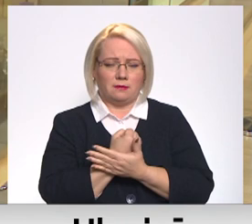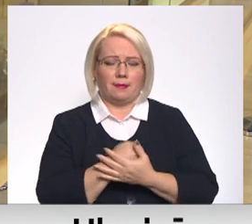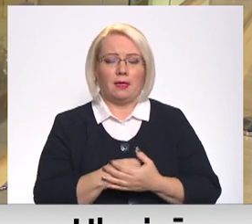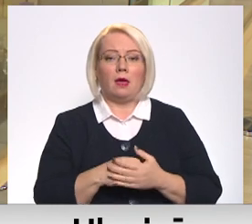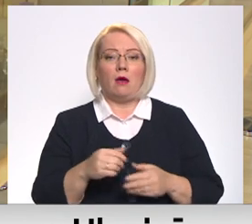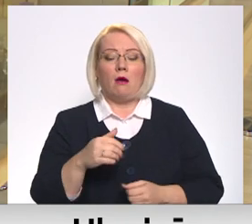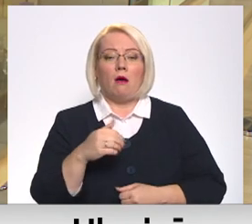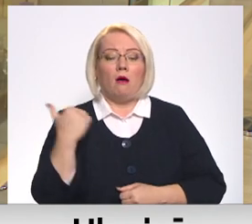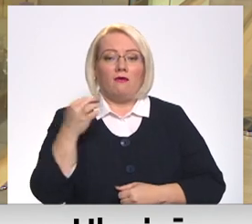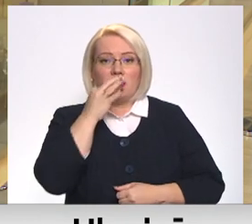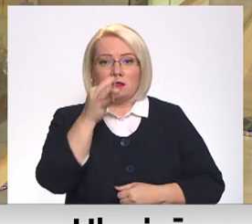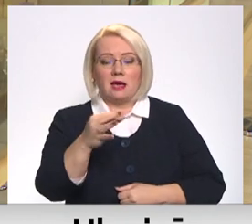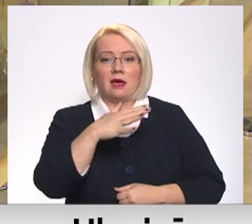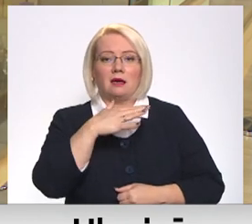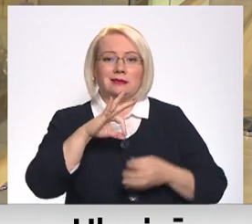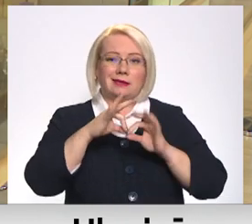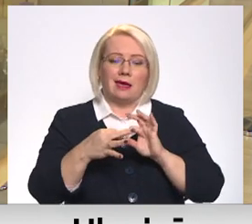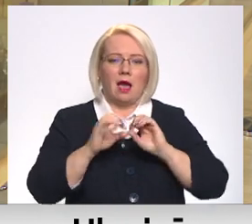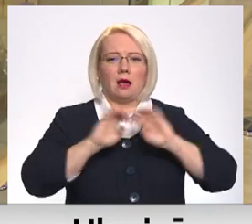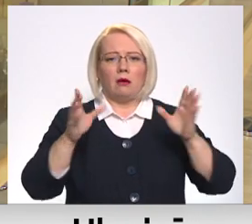Un vairāk jau stāstīsim radījumā panarām šovakar.